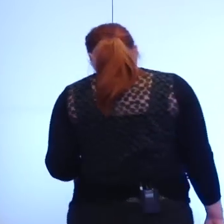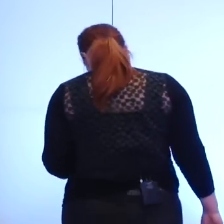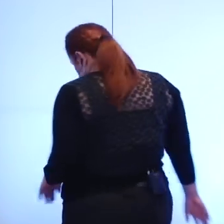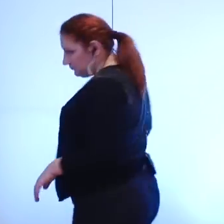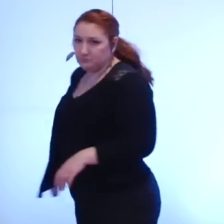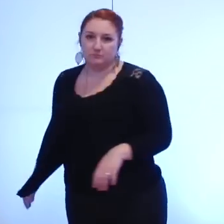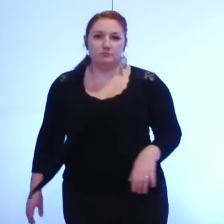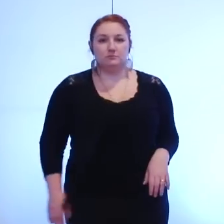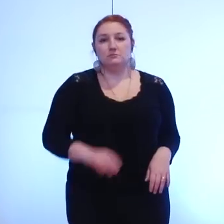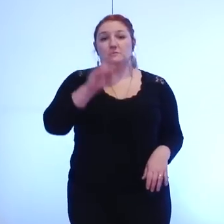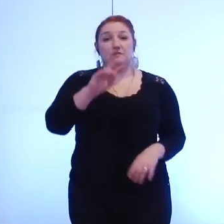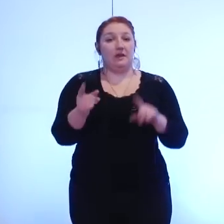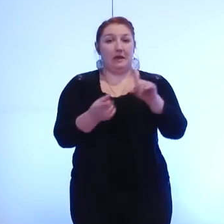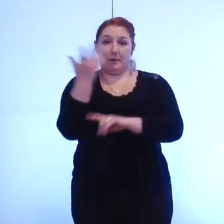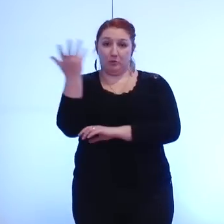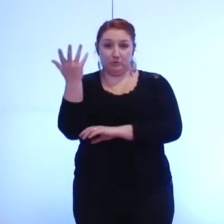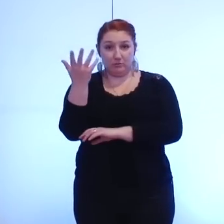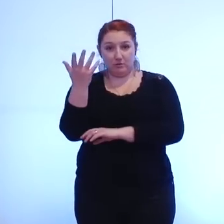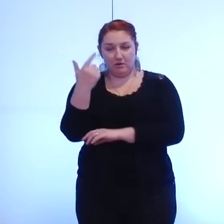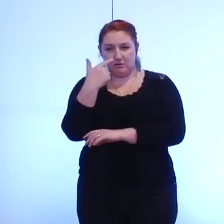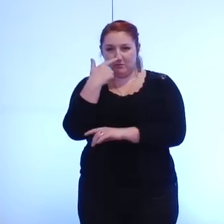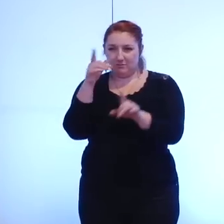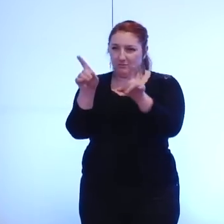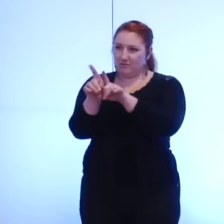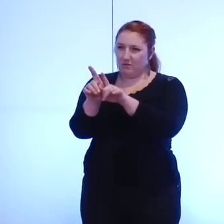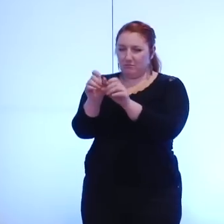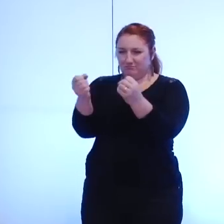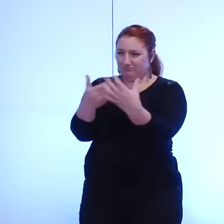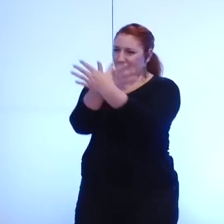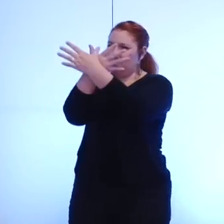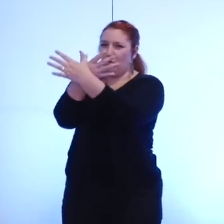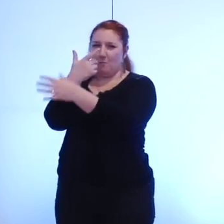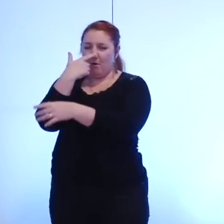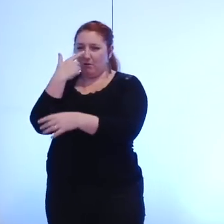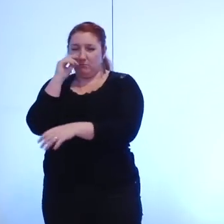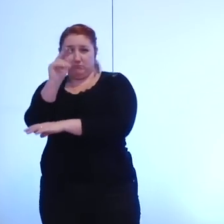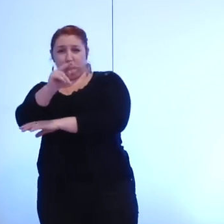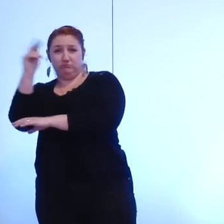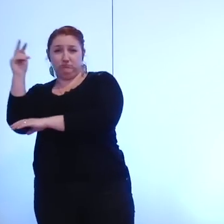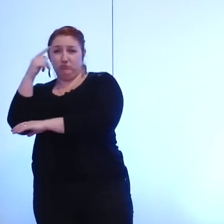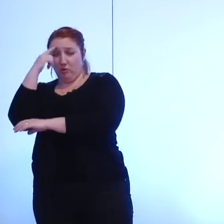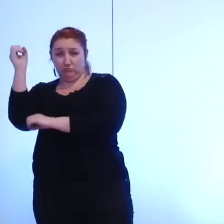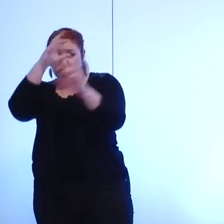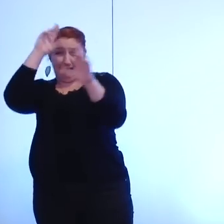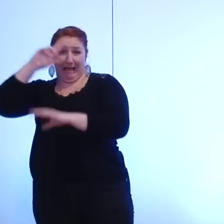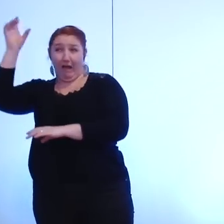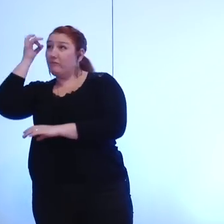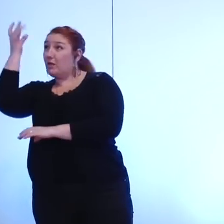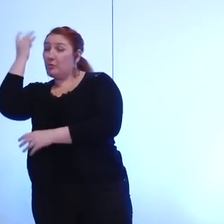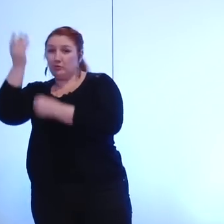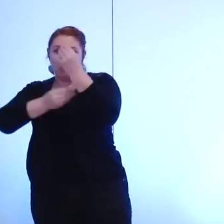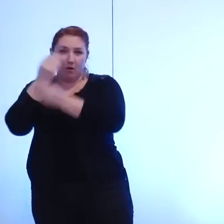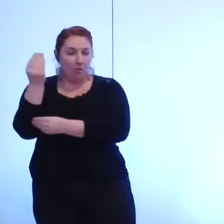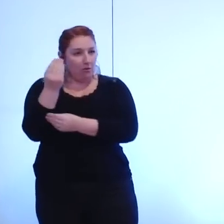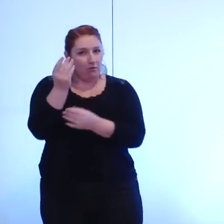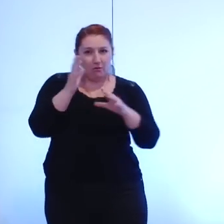dirais soit fantasmé soit un objet au contraire pleinement dans les réalités du territoire pleinement dans